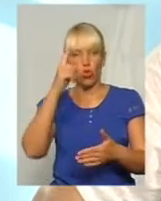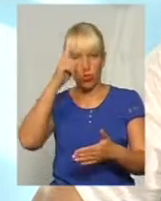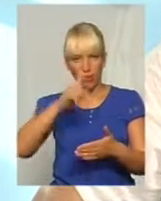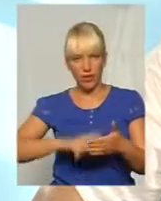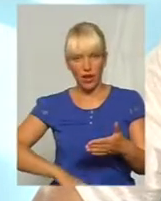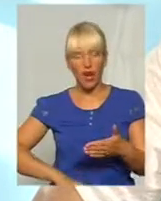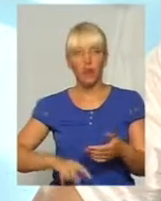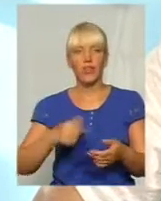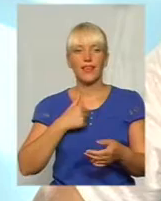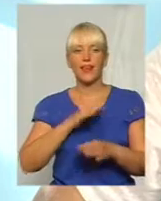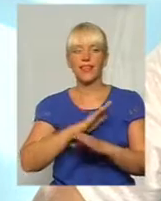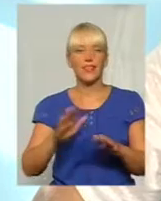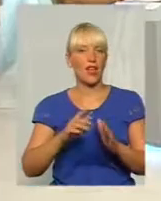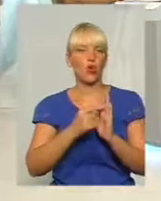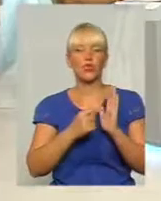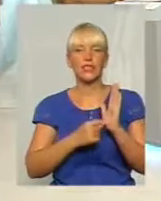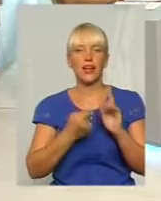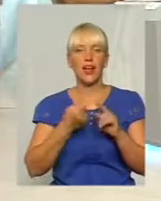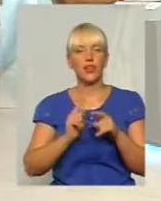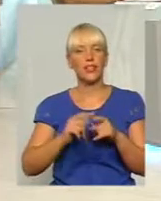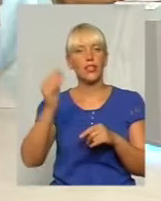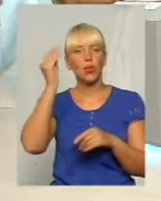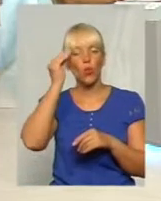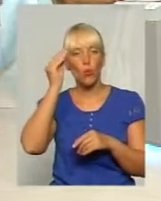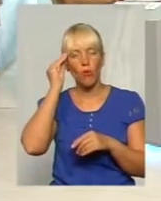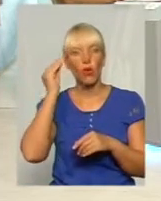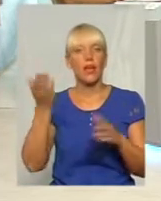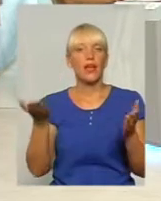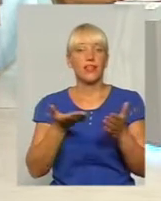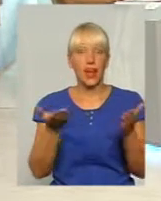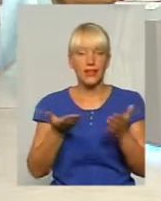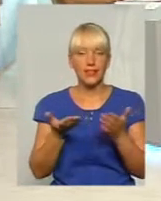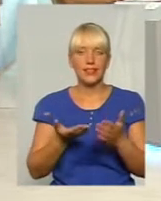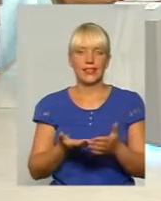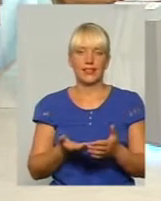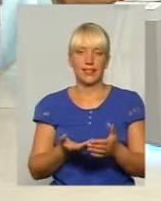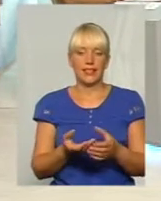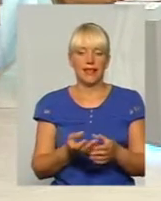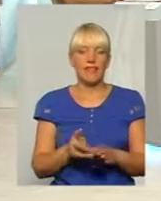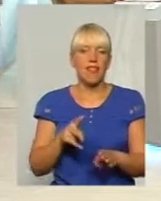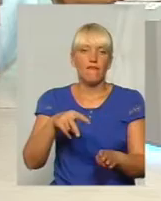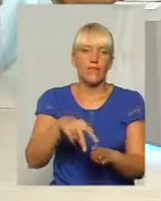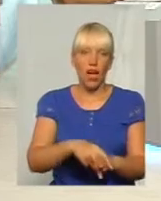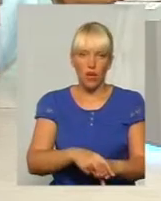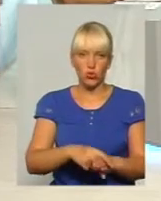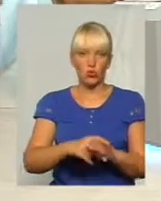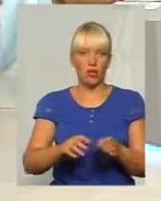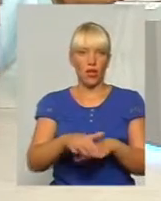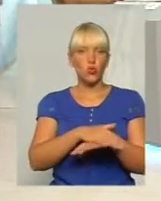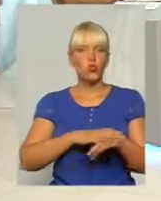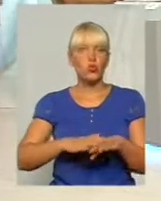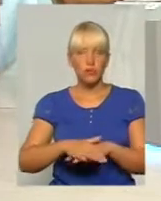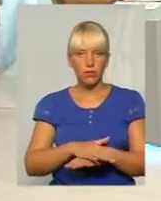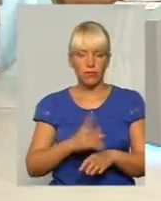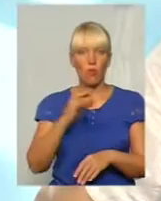думок, які дуже сумлінно нав'язуються суспільству, про його якісь особисті